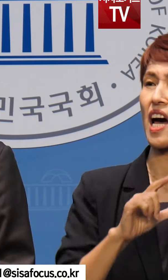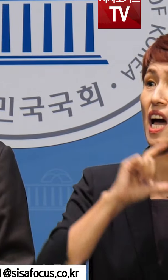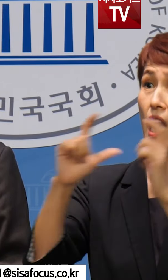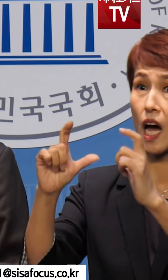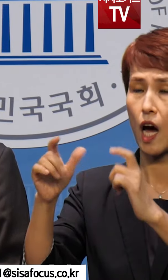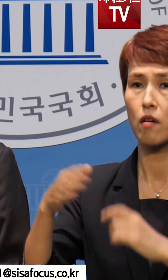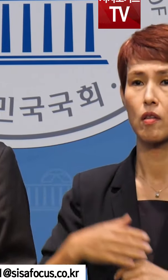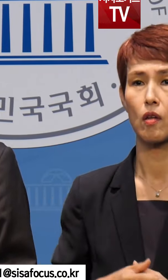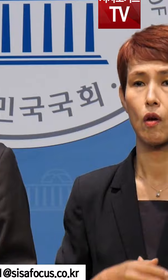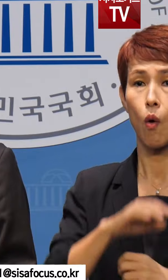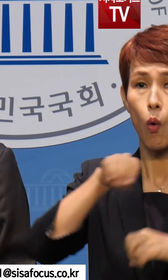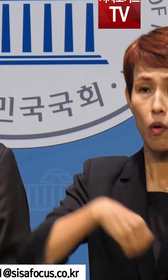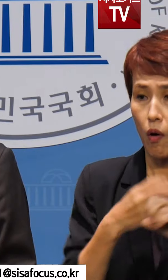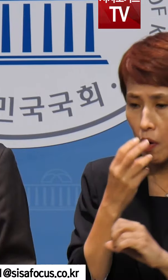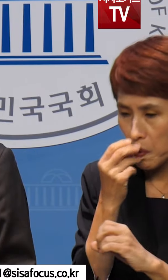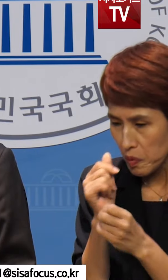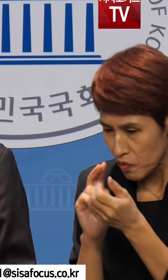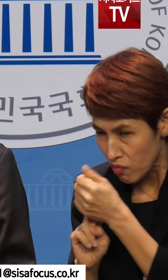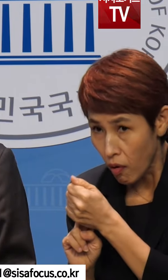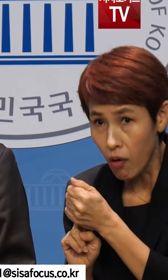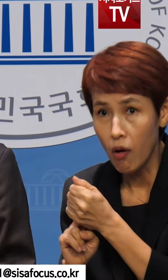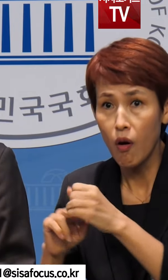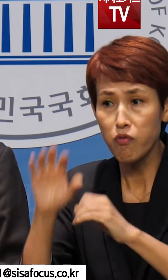수모훈련하고 있습니다.